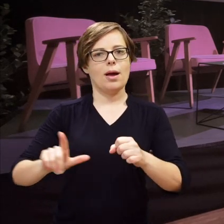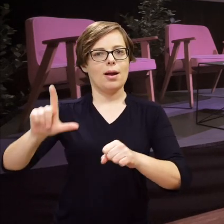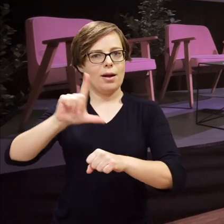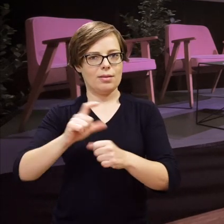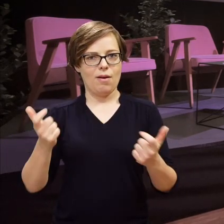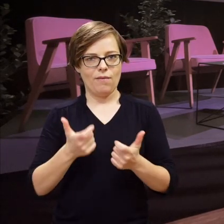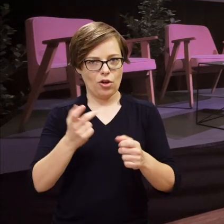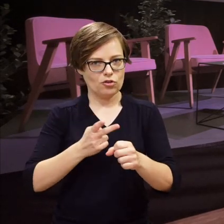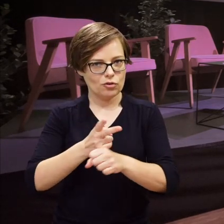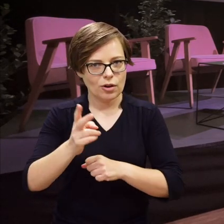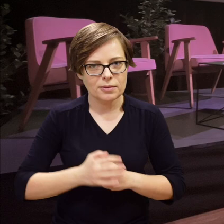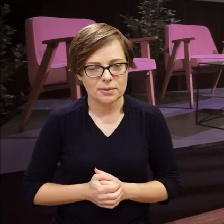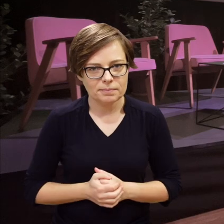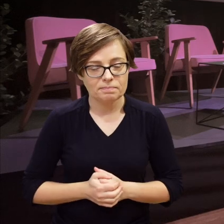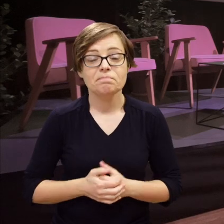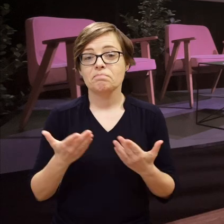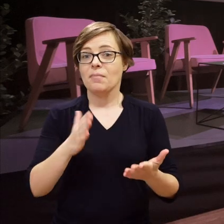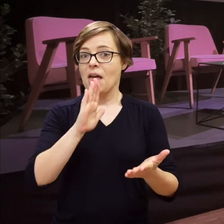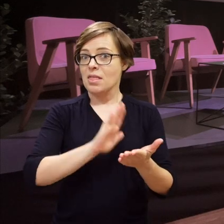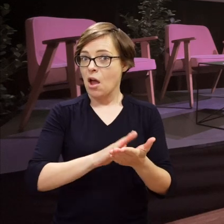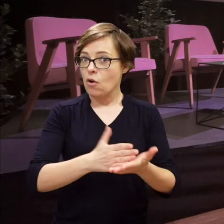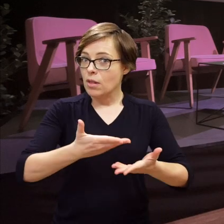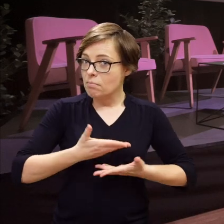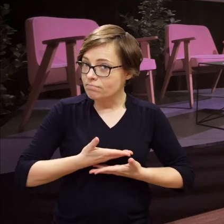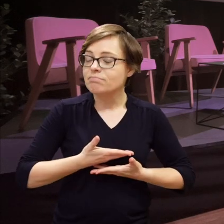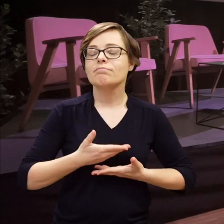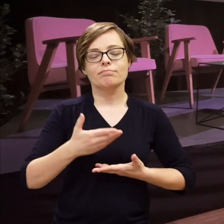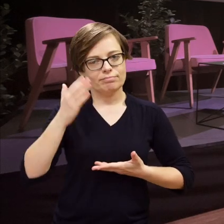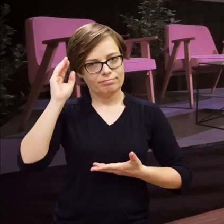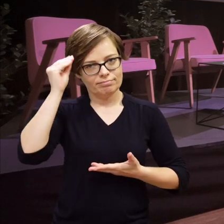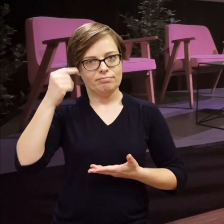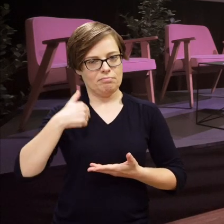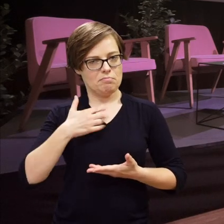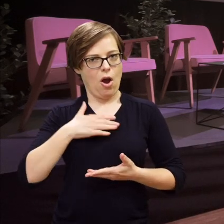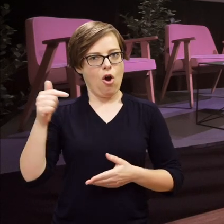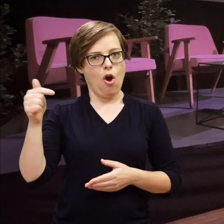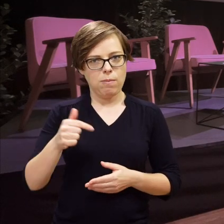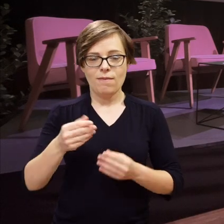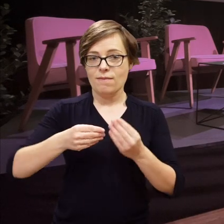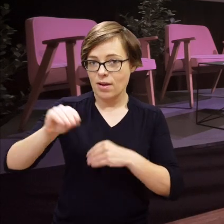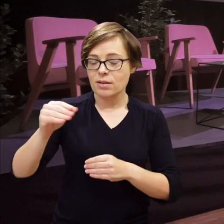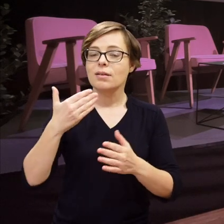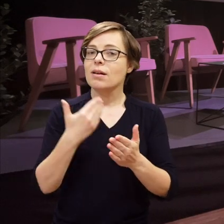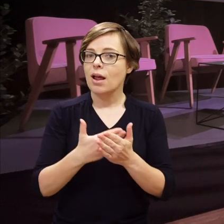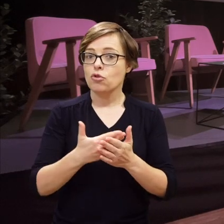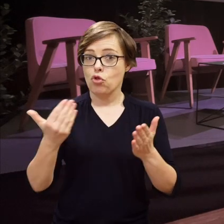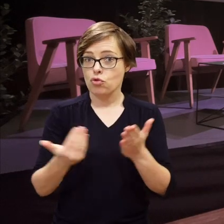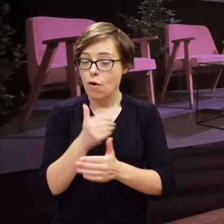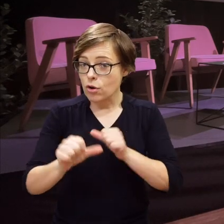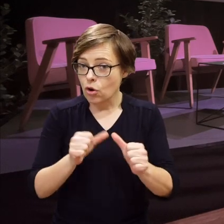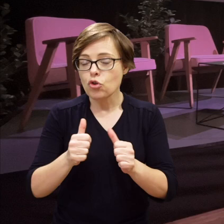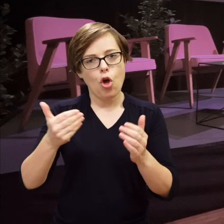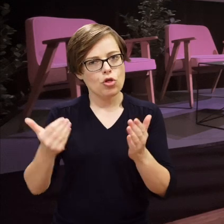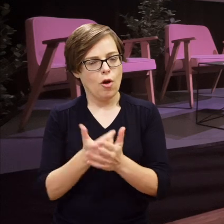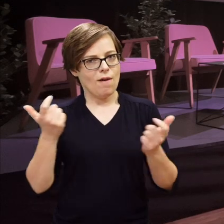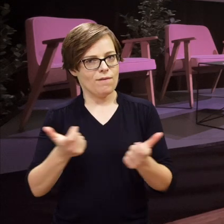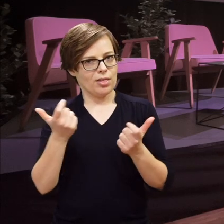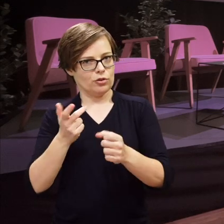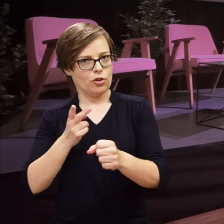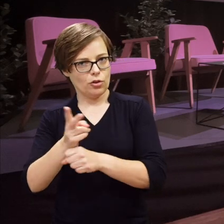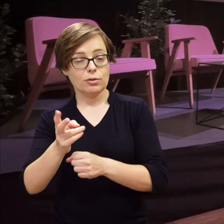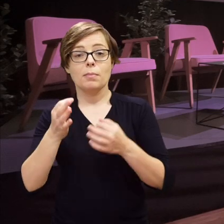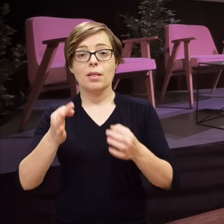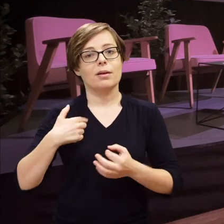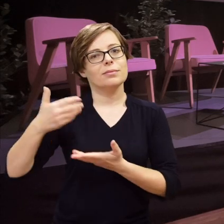Lider Dostępnych Wydarzeń. Więc nagroda zobowiązuje. Zaczynamy rok kolejnymi dostępnymi wydarzeniami i